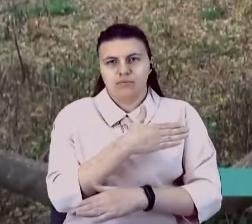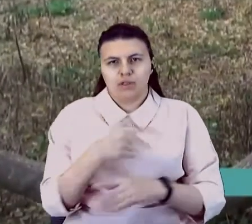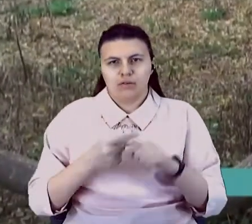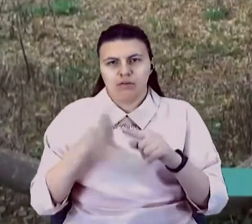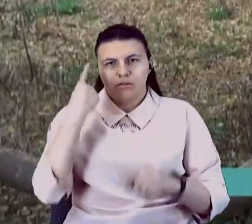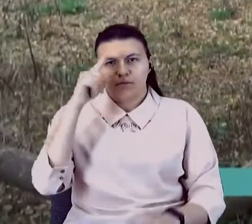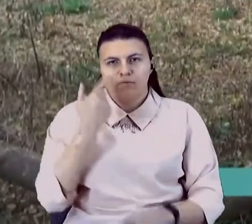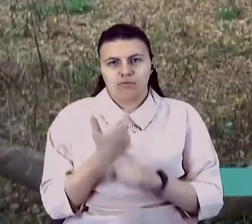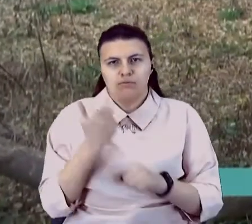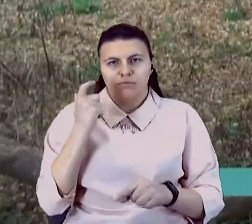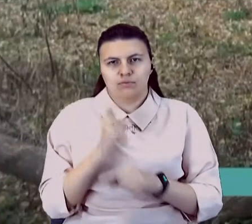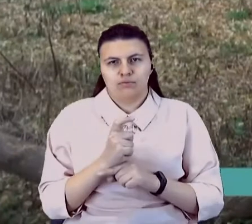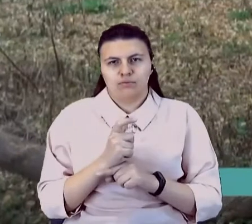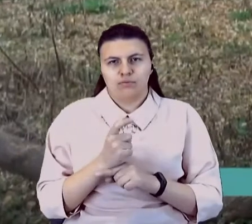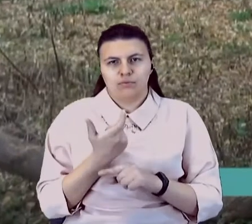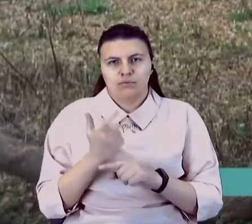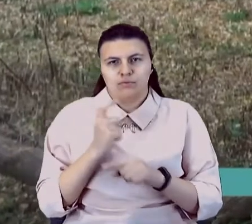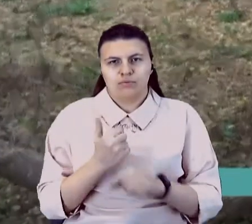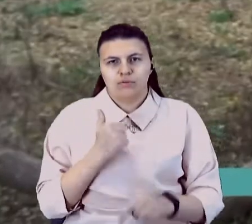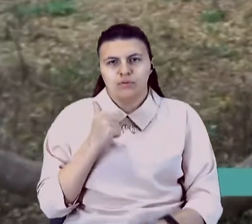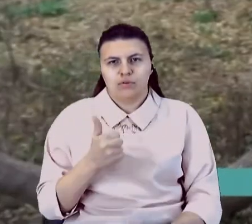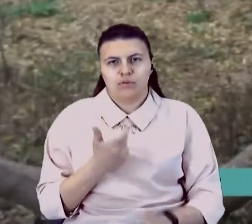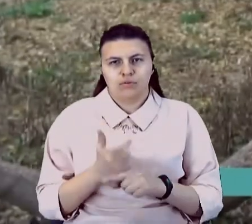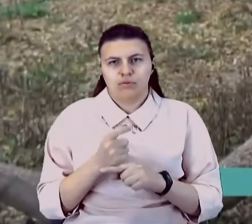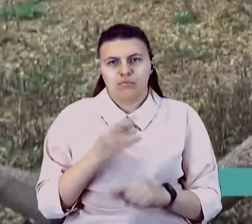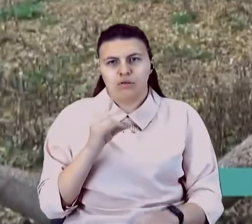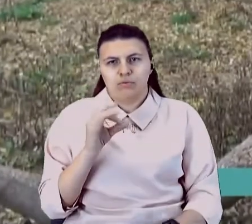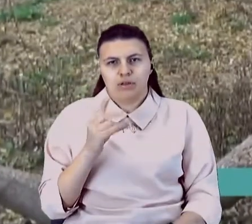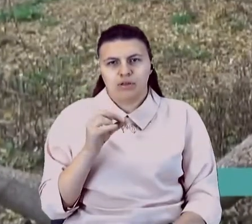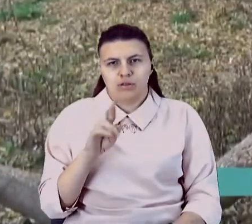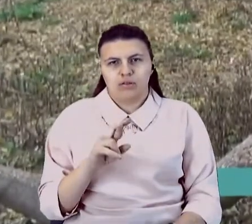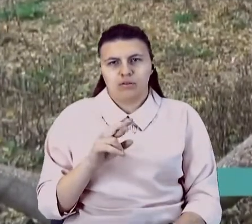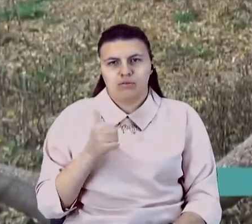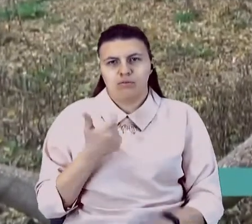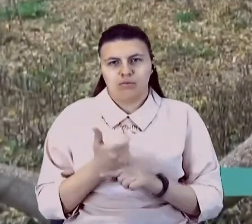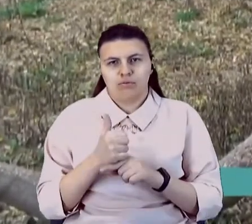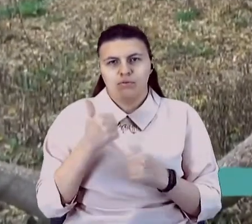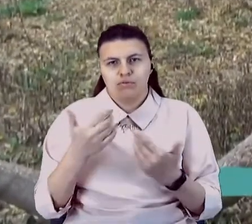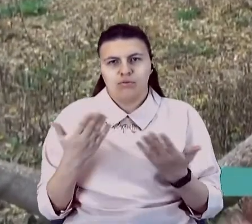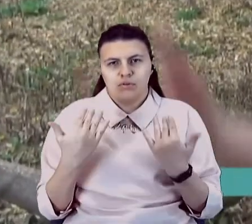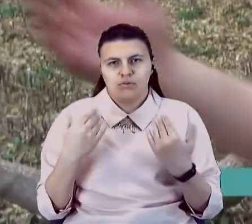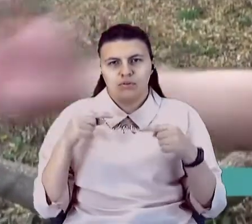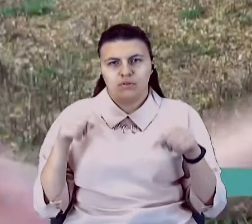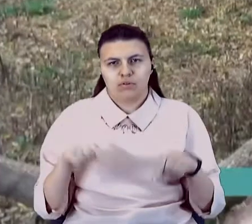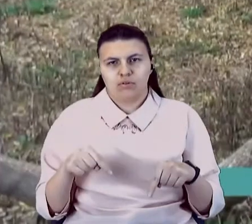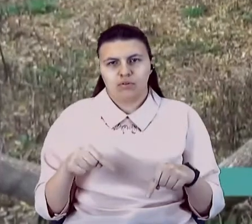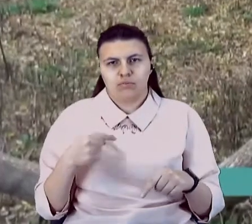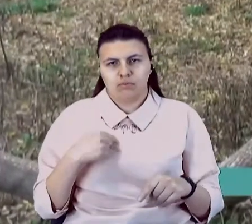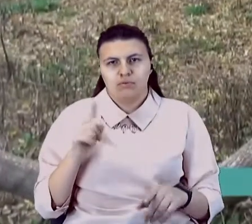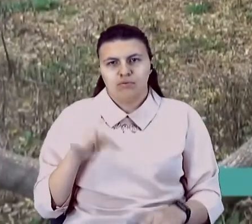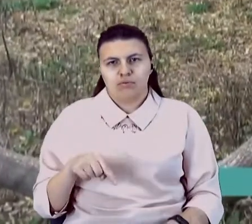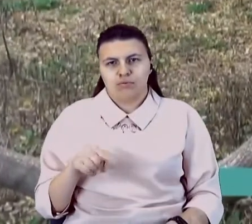класна, дуже благоприєтна, дуже добре віддіхати тут. Ми самим присоединилися б к вам,